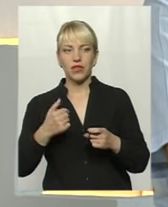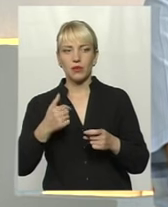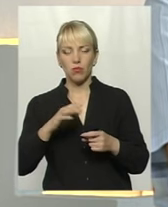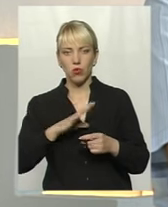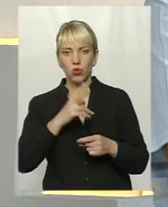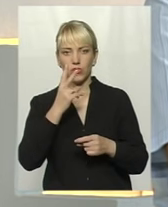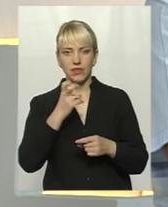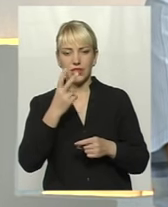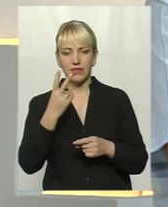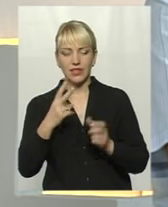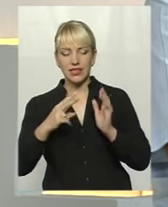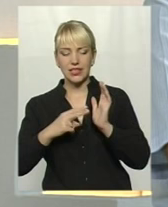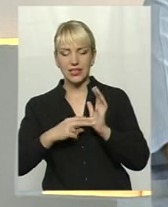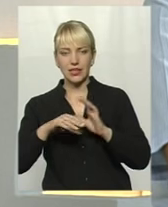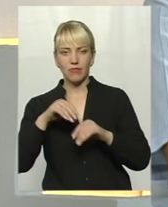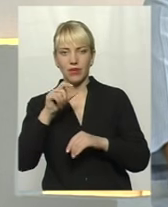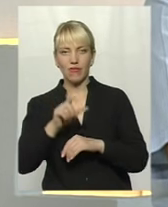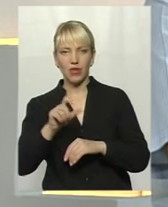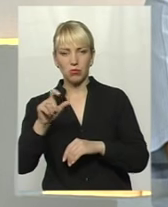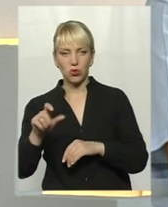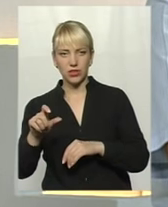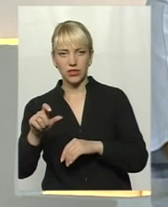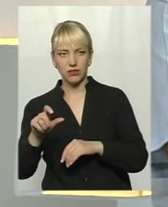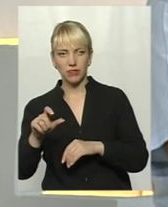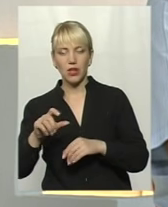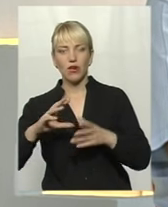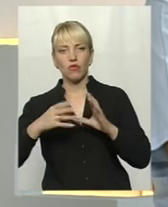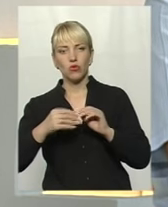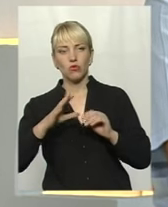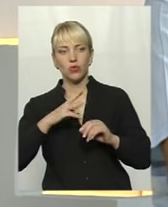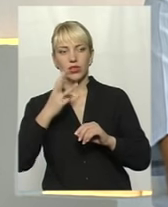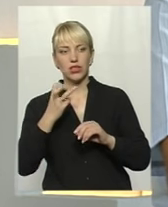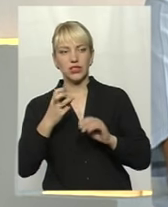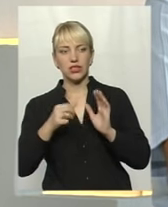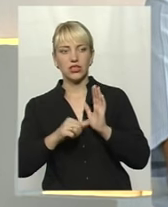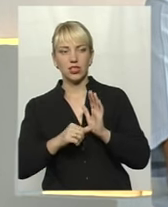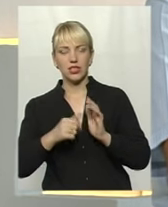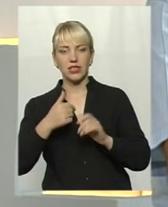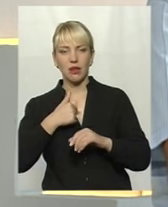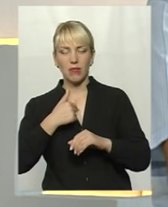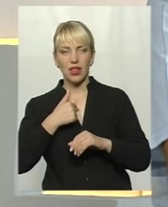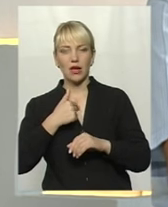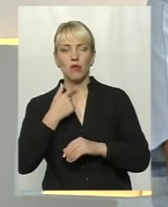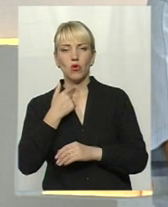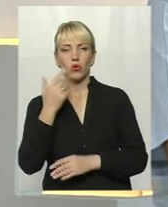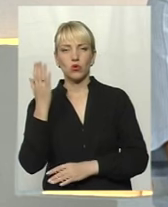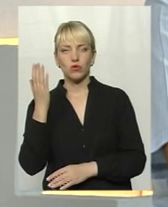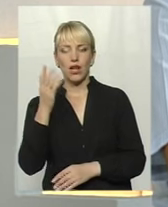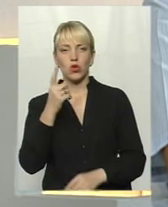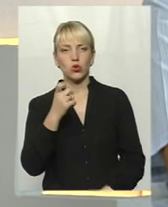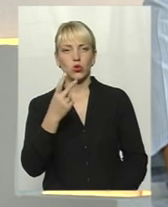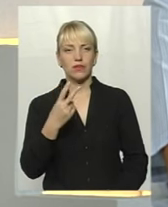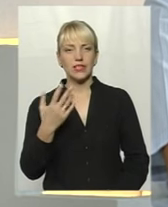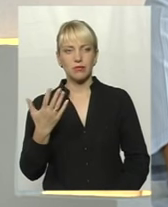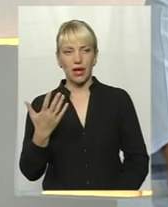виборців, які пішли голосувати, бо всі виборці по селу Шпеченці 306. За мене проголосувало 125 виборців, а